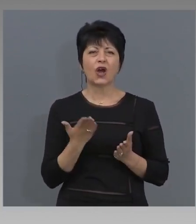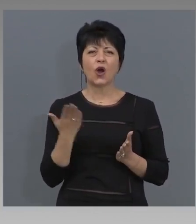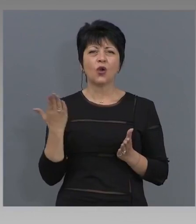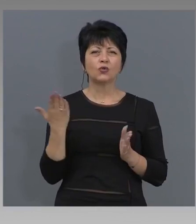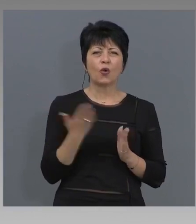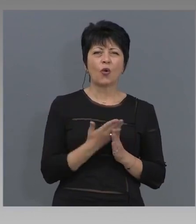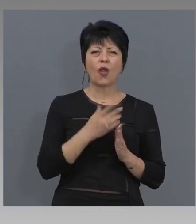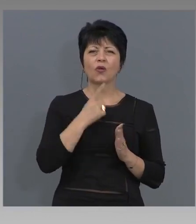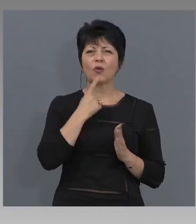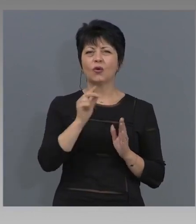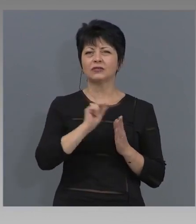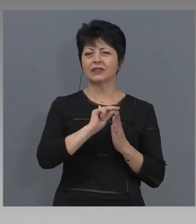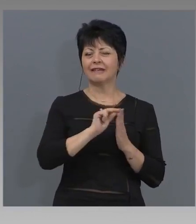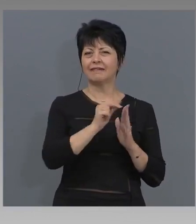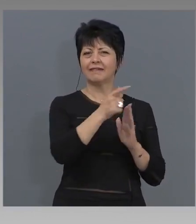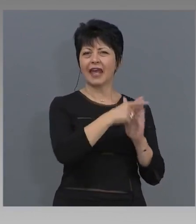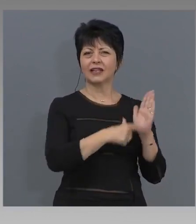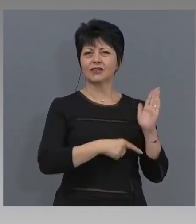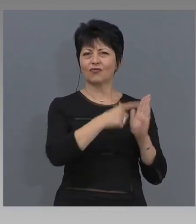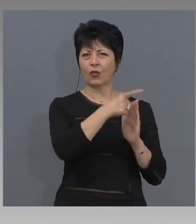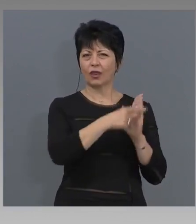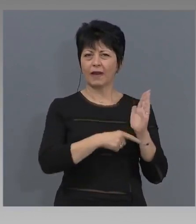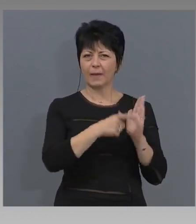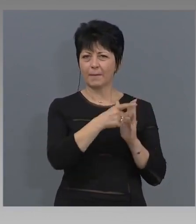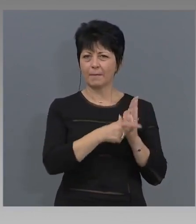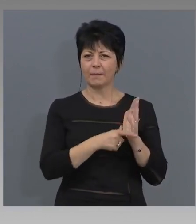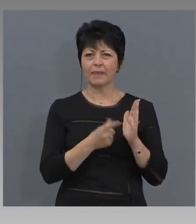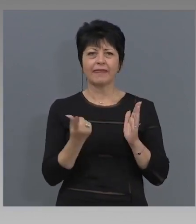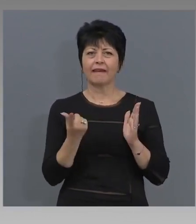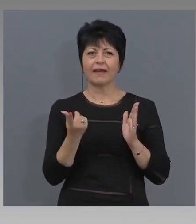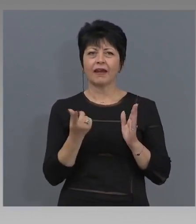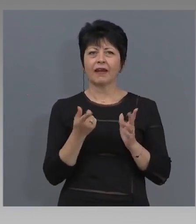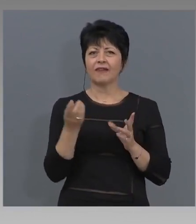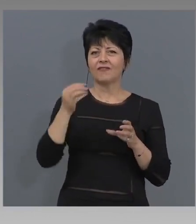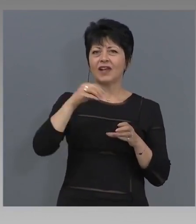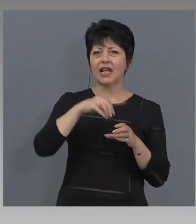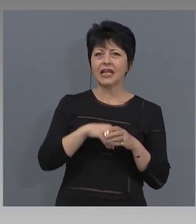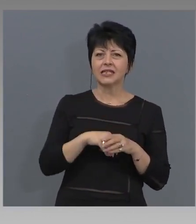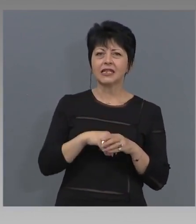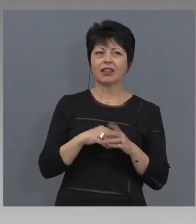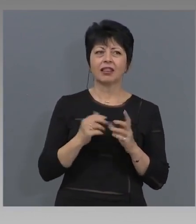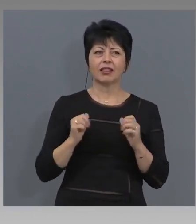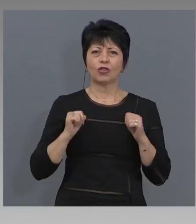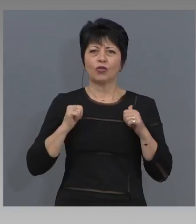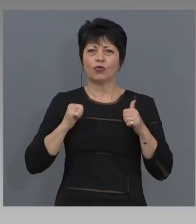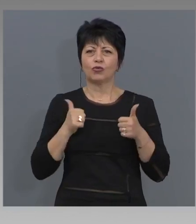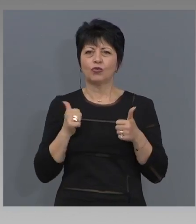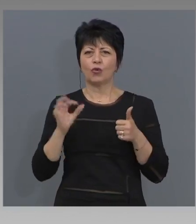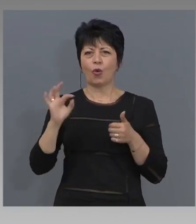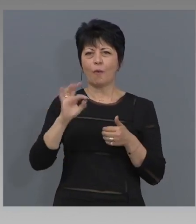този подкрепен законопроект включват, например, дейността на туроператорите и туристическите агенции?